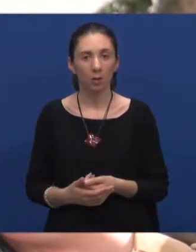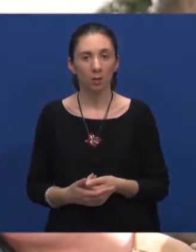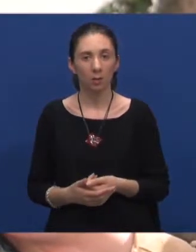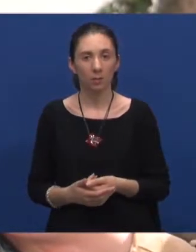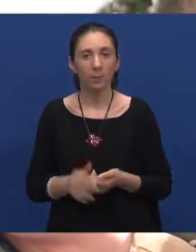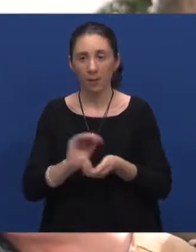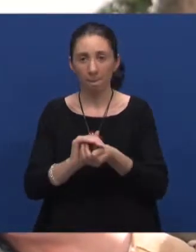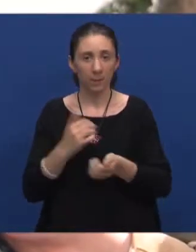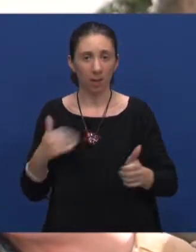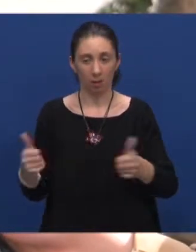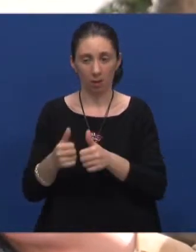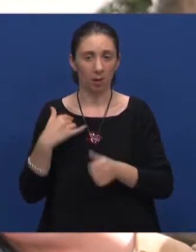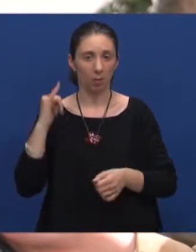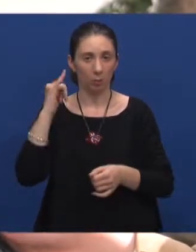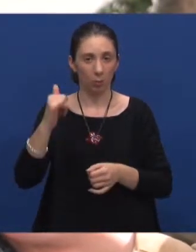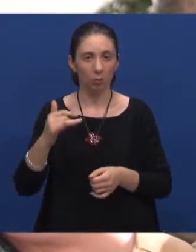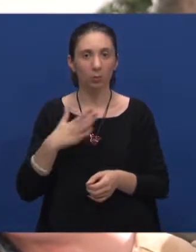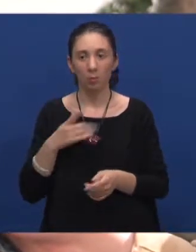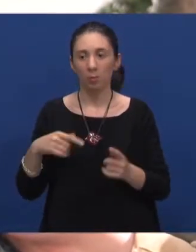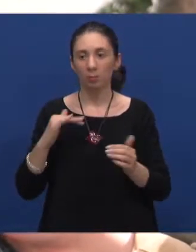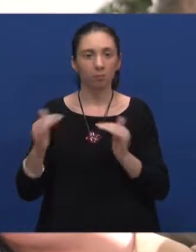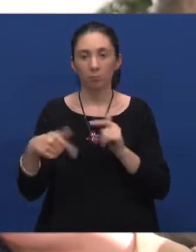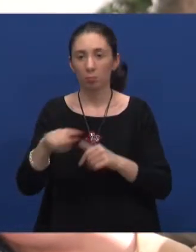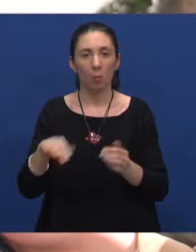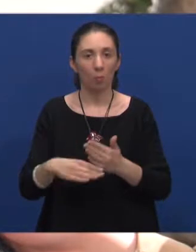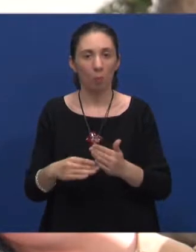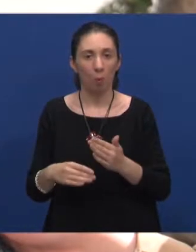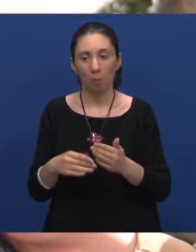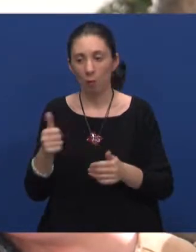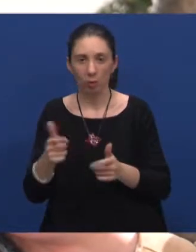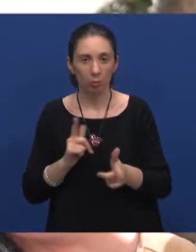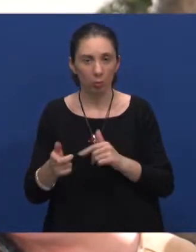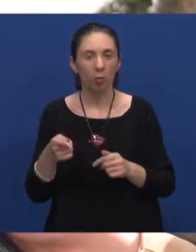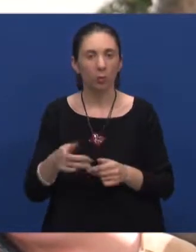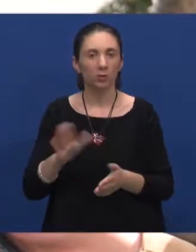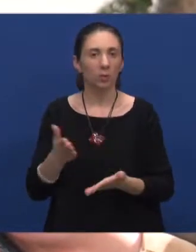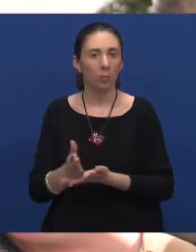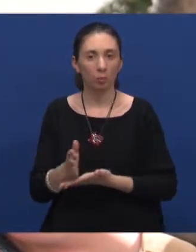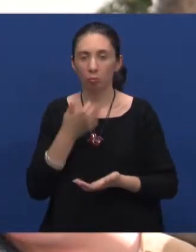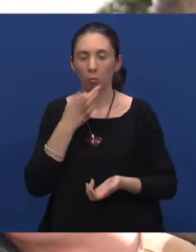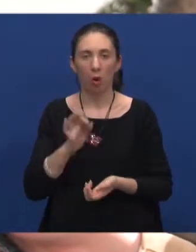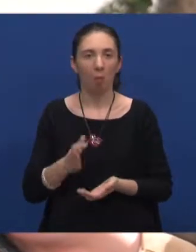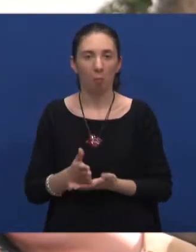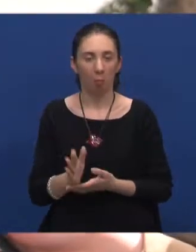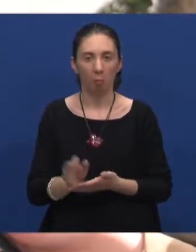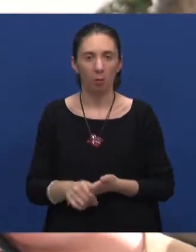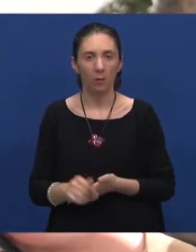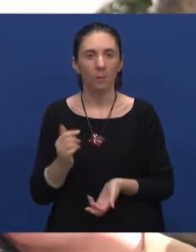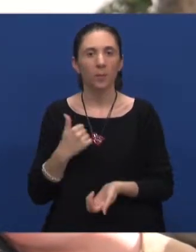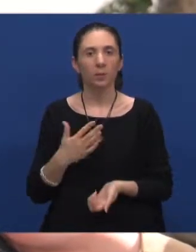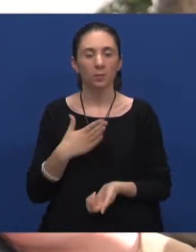sa prijateljima sam išla pa smo si međusobno tako pomagali to je sve prošlo u najboljem redu, imala sam,